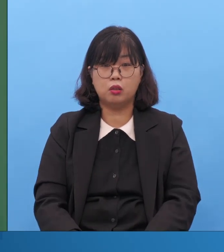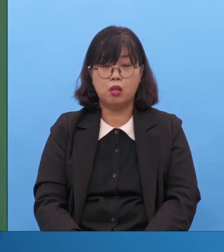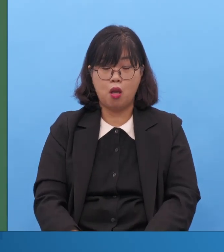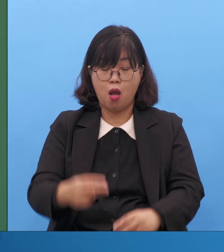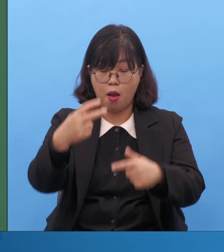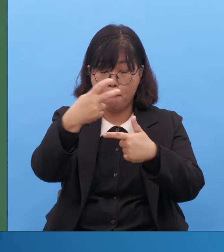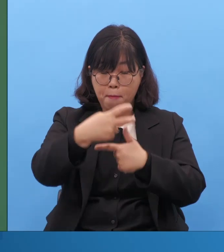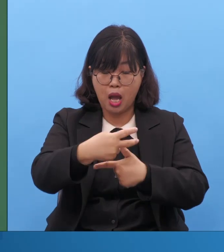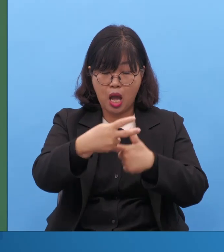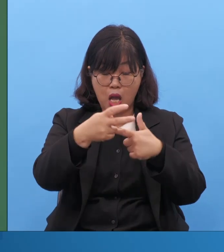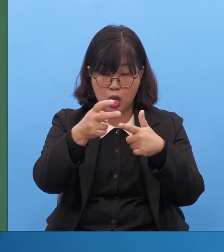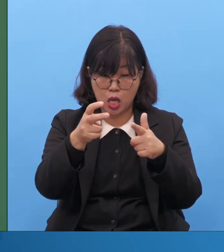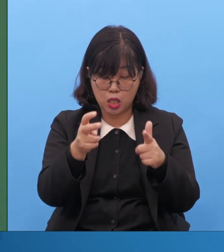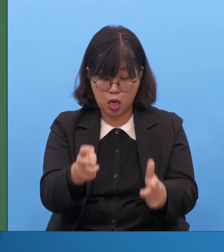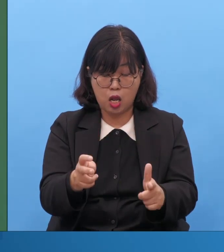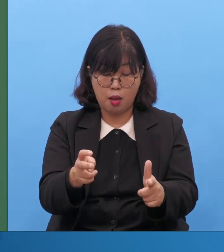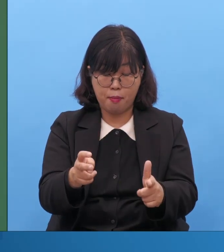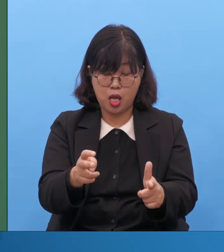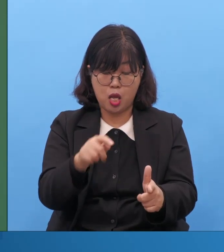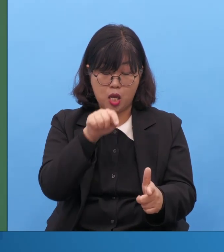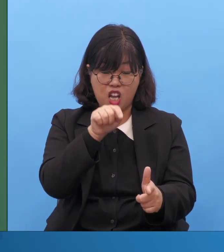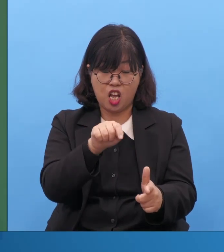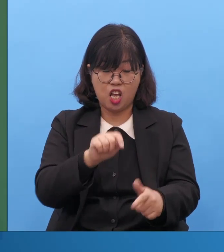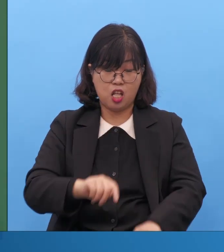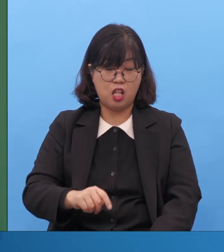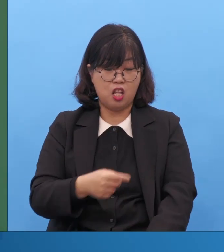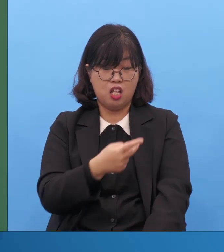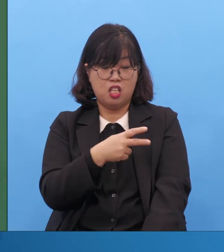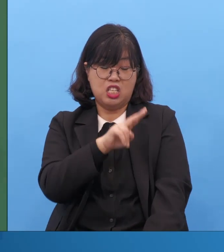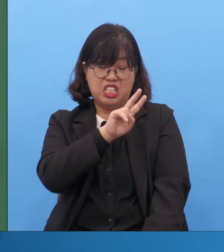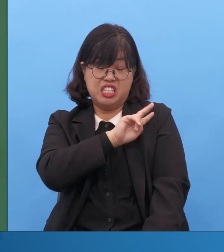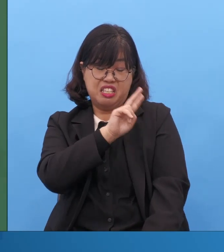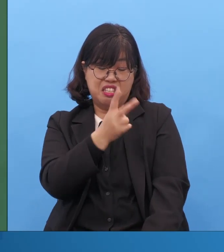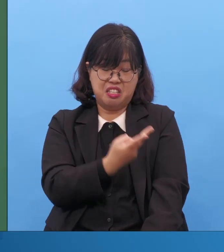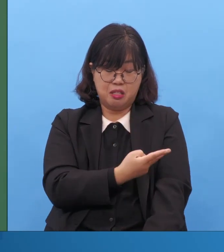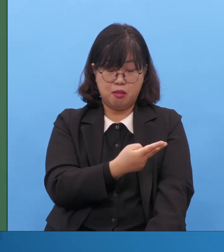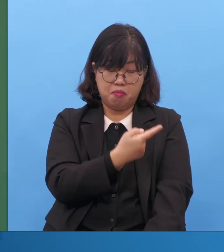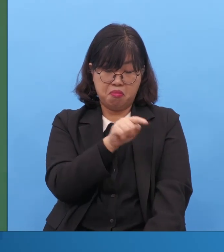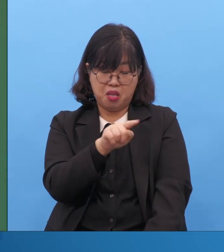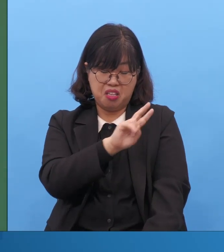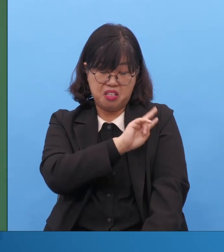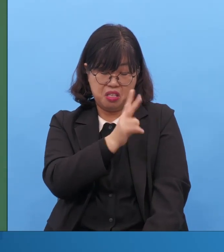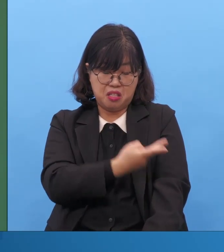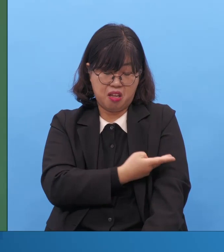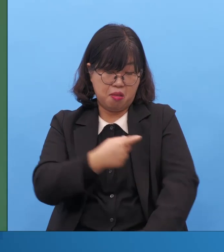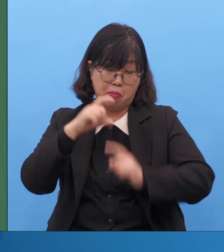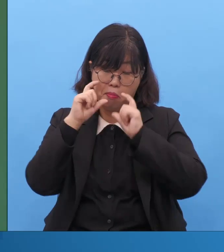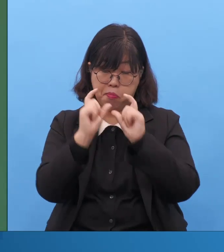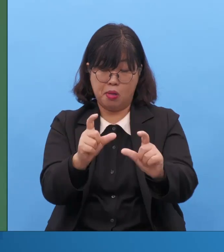마가다락방은 이 단으로 완전 결정하고 법으로 막아놨기 때문에 가면 죽어요. 그런데 갔다니까요.